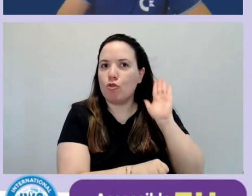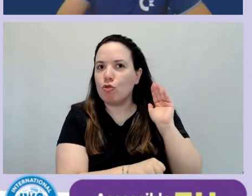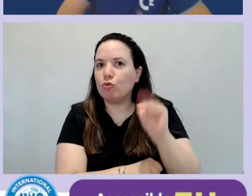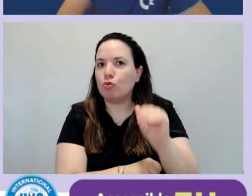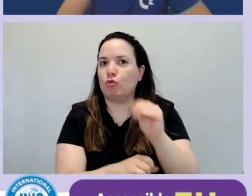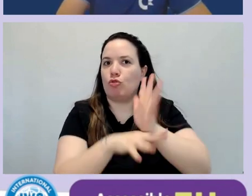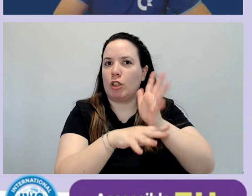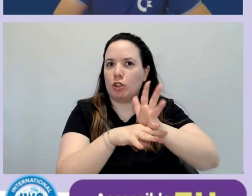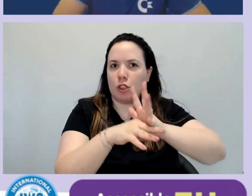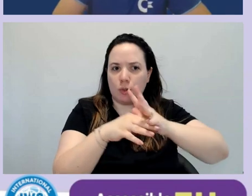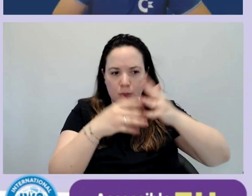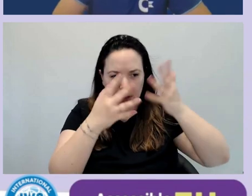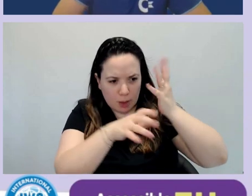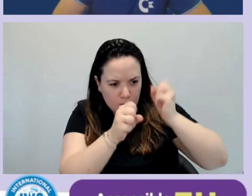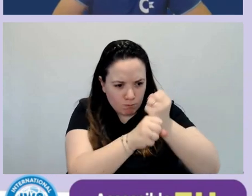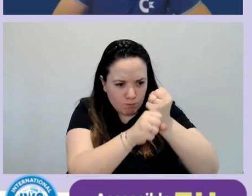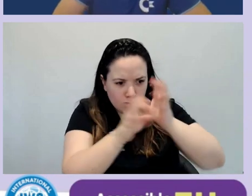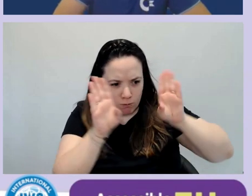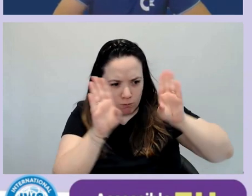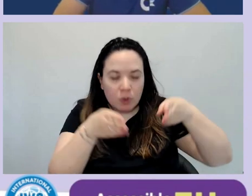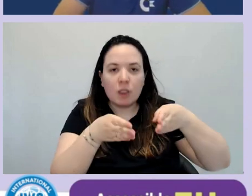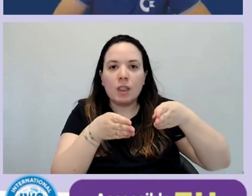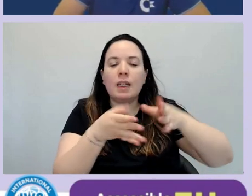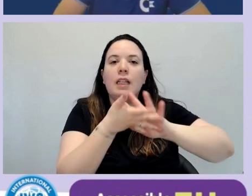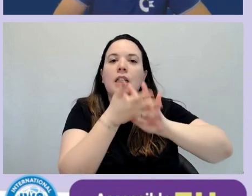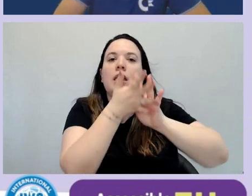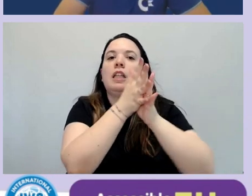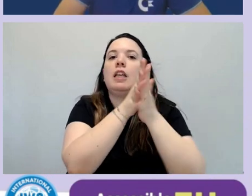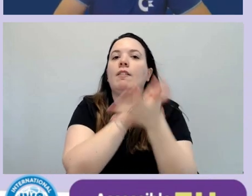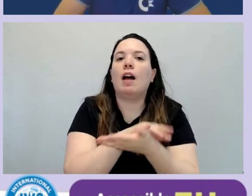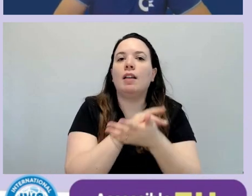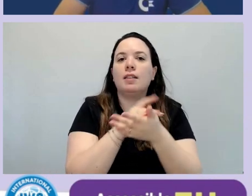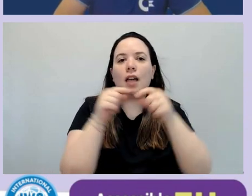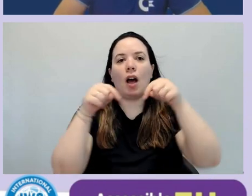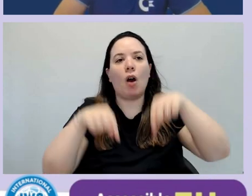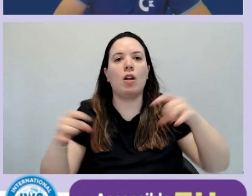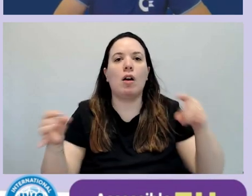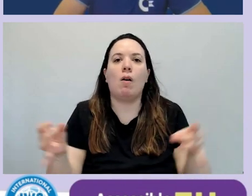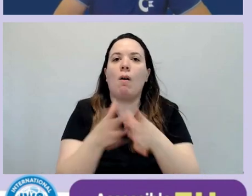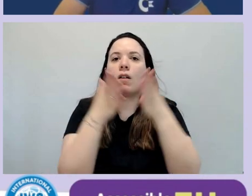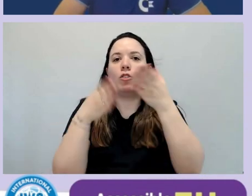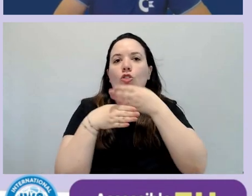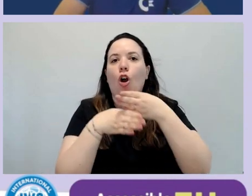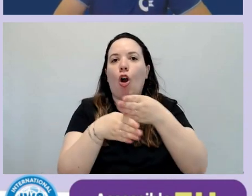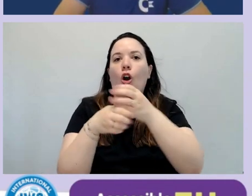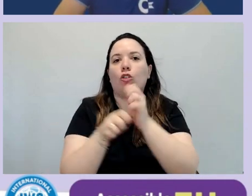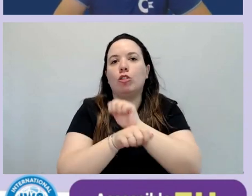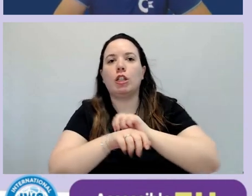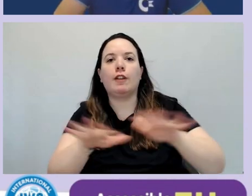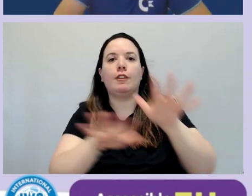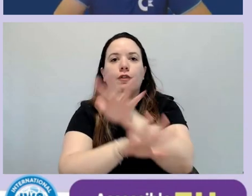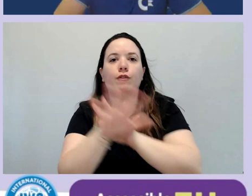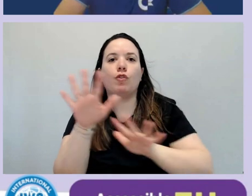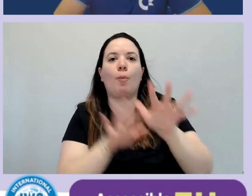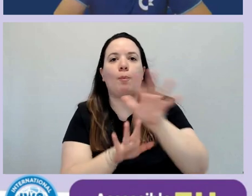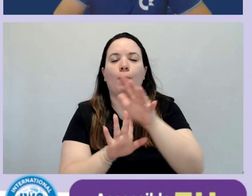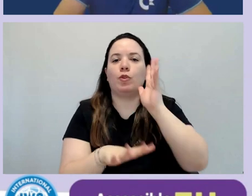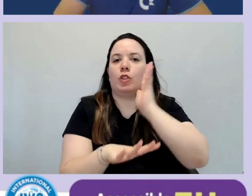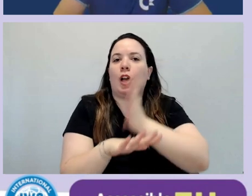condividono quali sono le necessità che devono essere supportate,